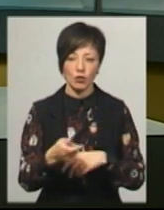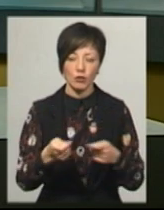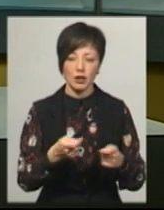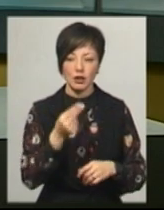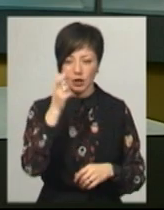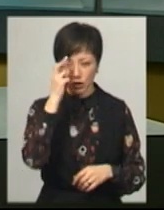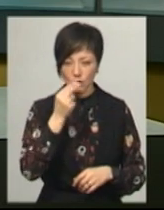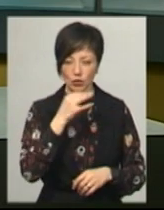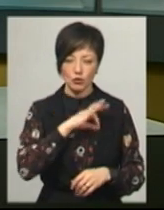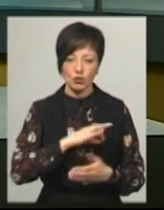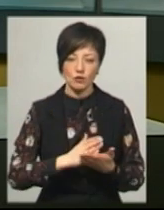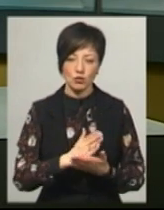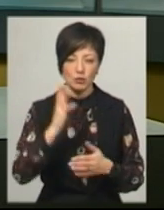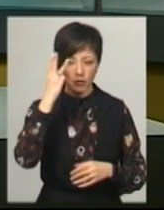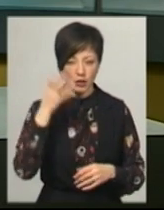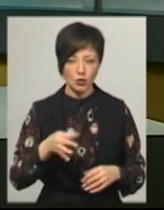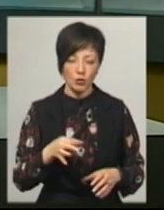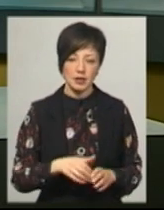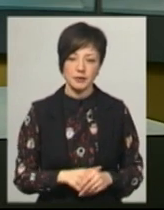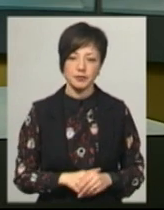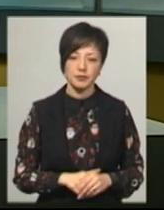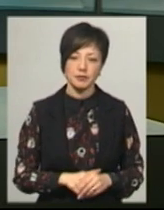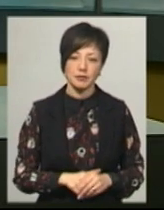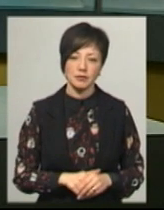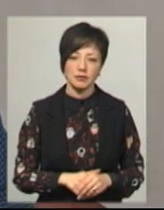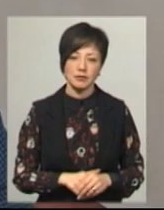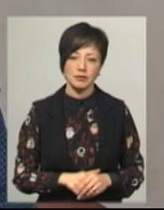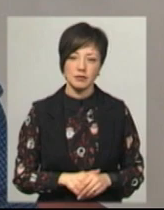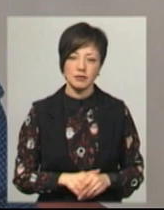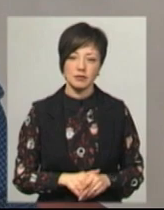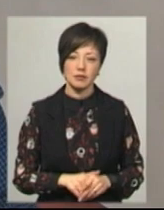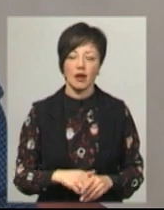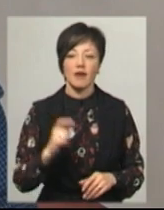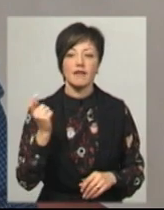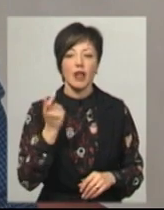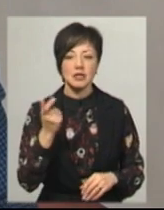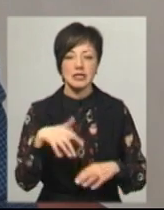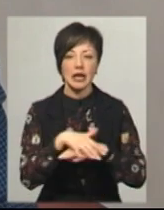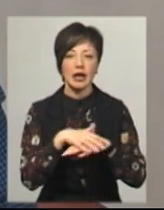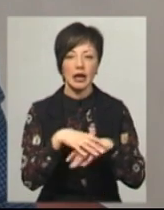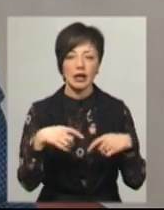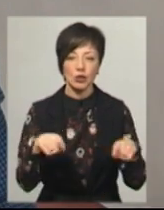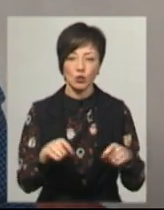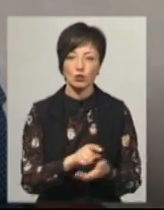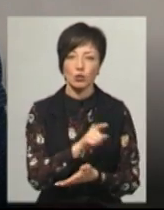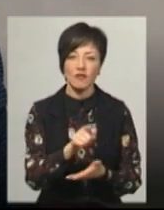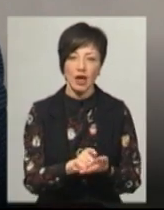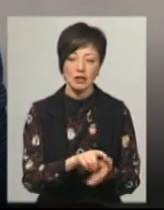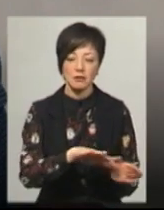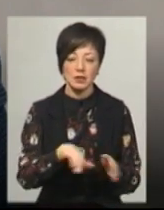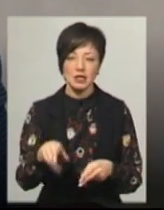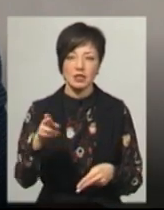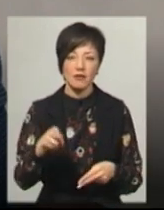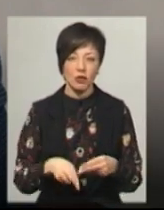Держпродспоживслужби у Хмельницькій області Василь Грушко. Власник ринку зобов'язаний після